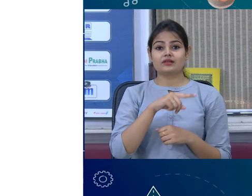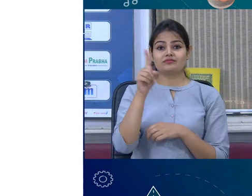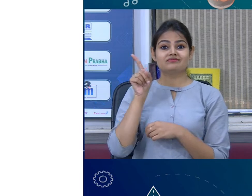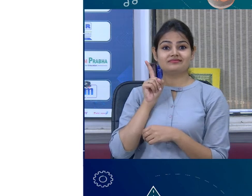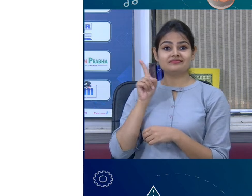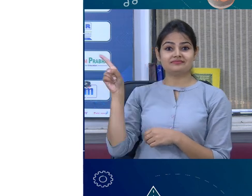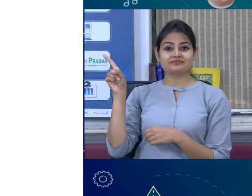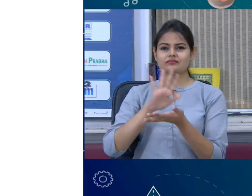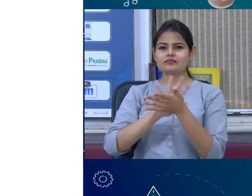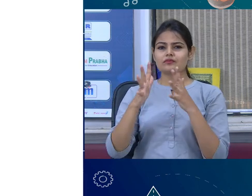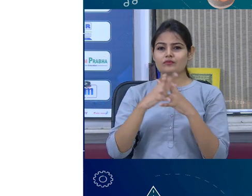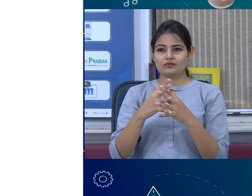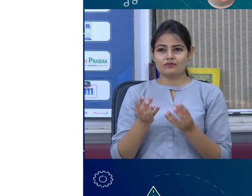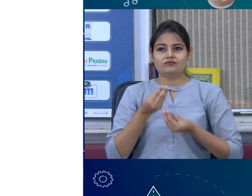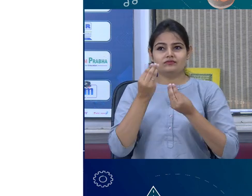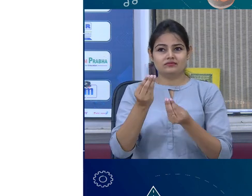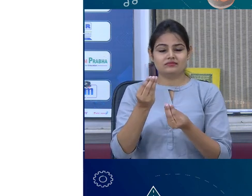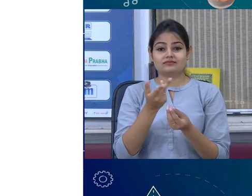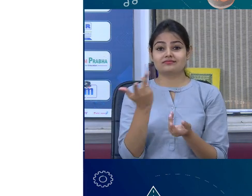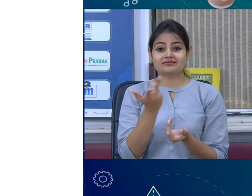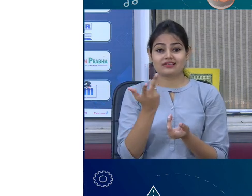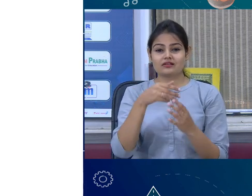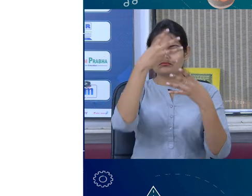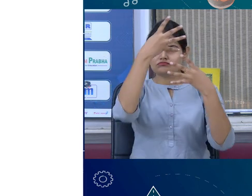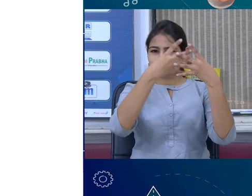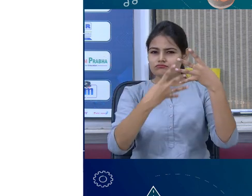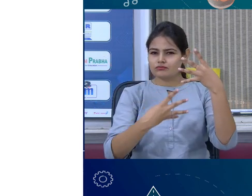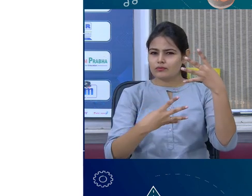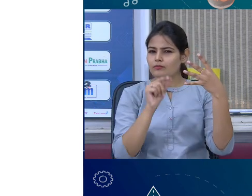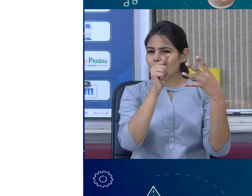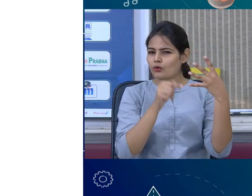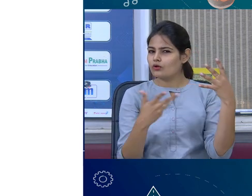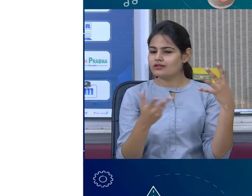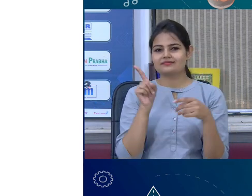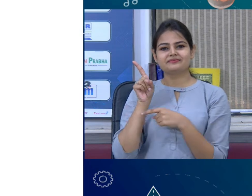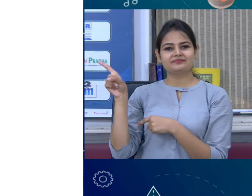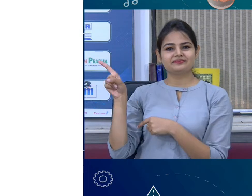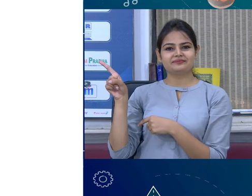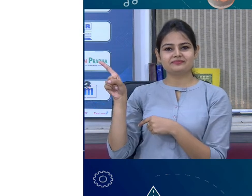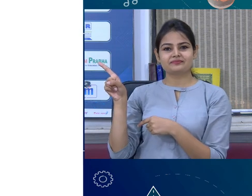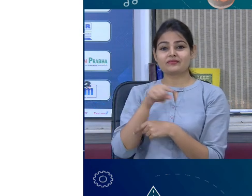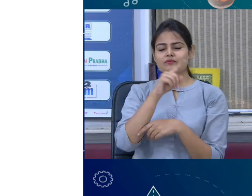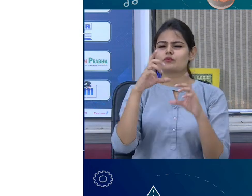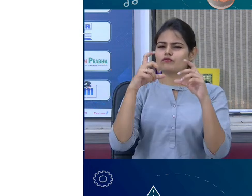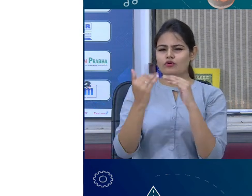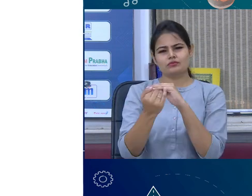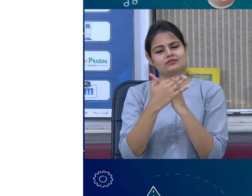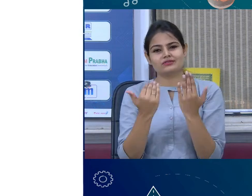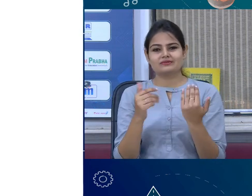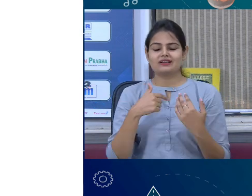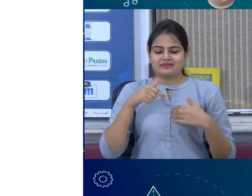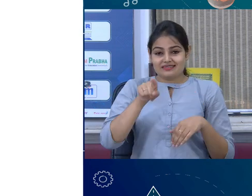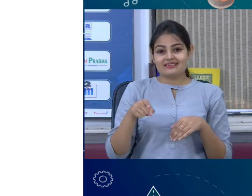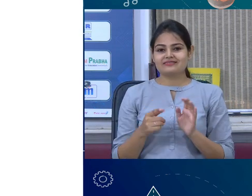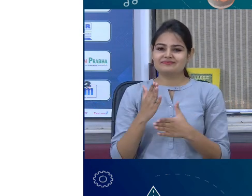दिखाई दे रहा है जिसमें date of the session photograph optional है यदि आप चाहें तो उसे भी जरूर भेजे हम यहाँ शामिल करेंगे और आपके